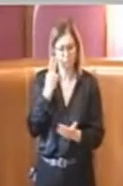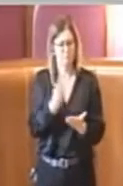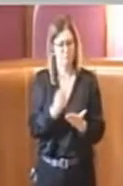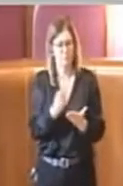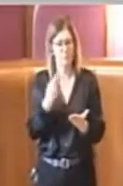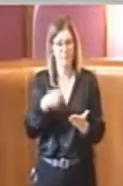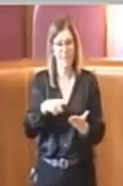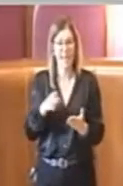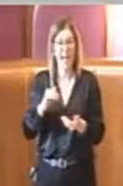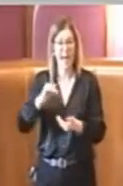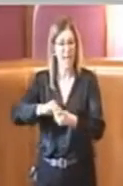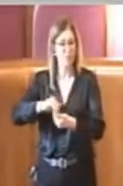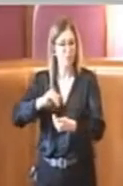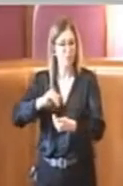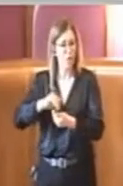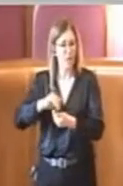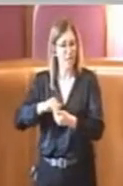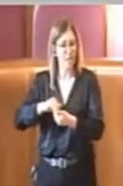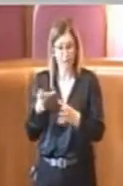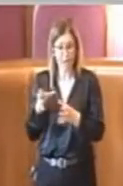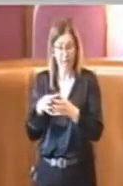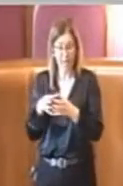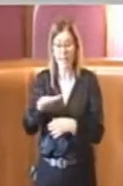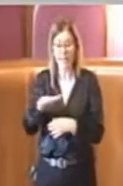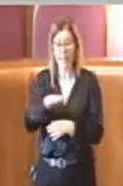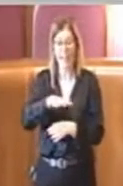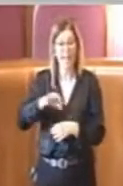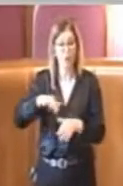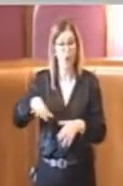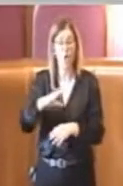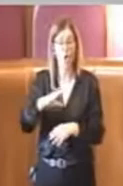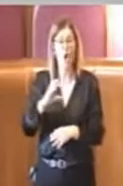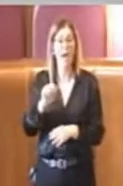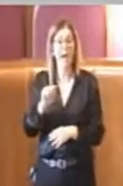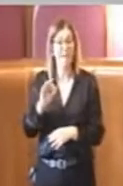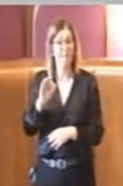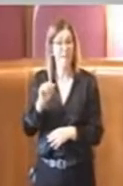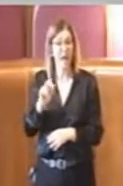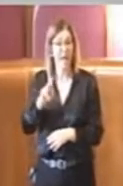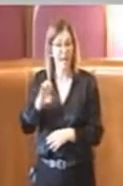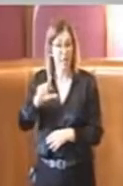associazione sul territorio della Caffarella ha fatto un ottimo lavoro.